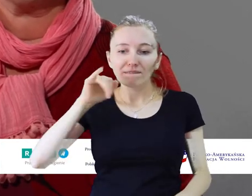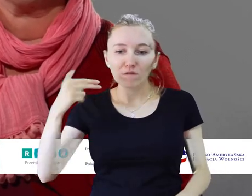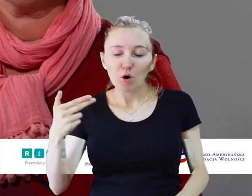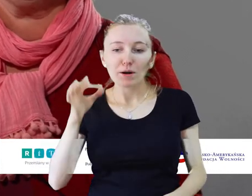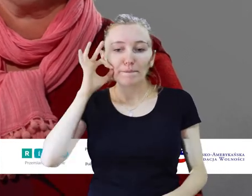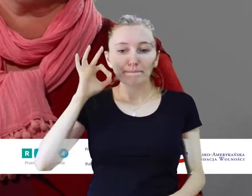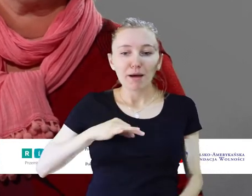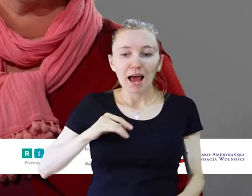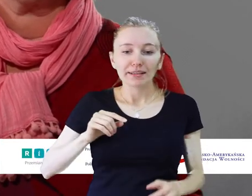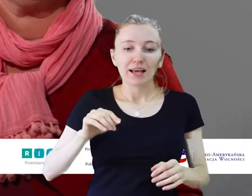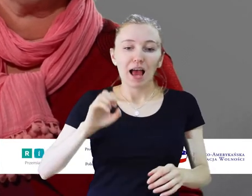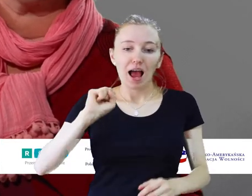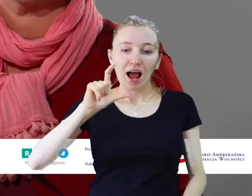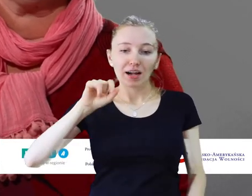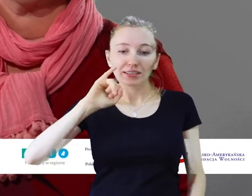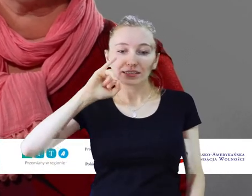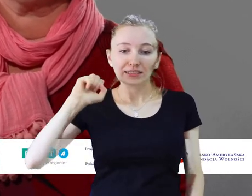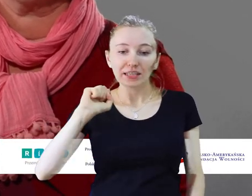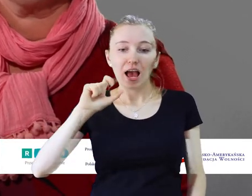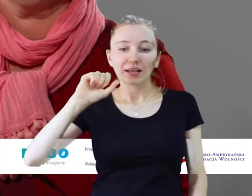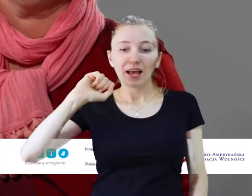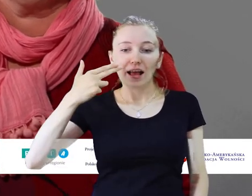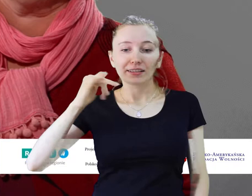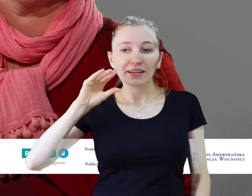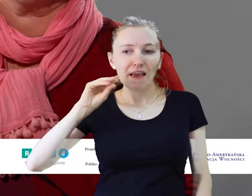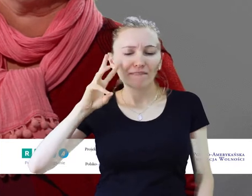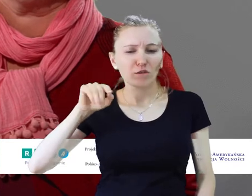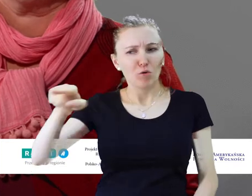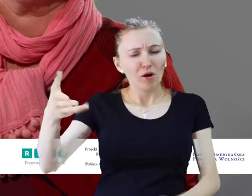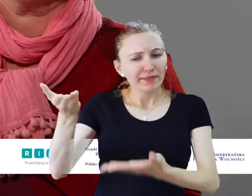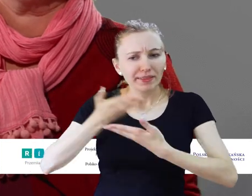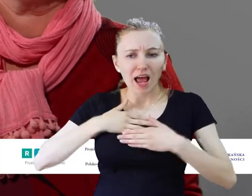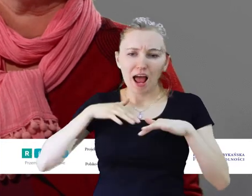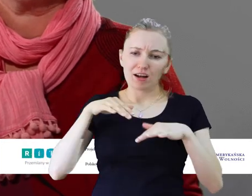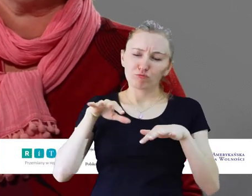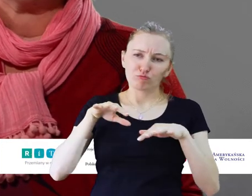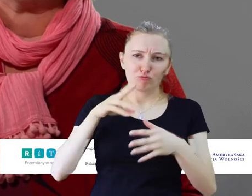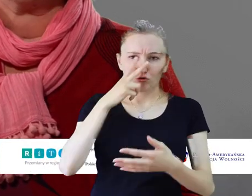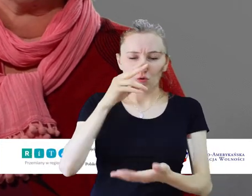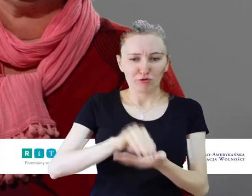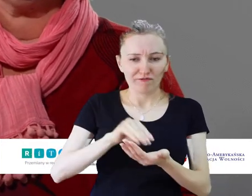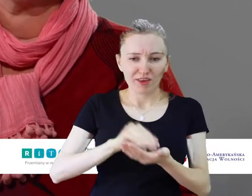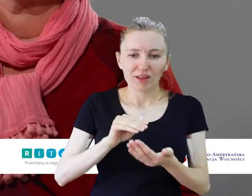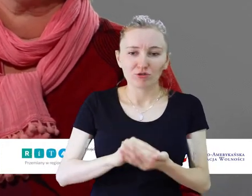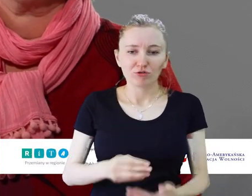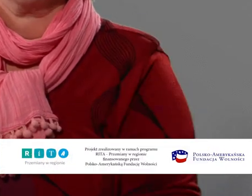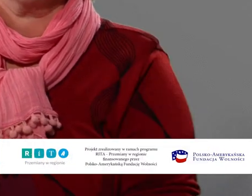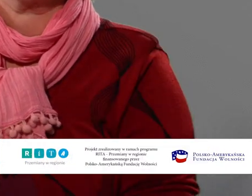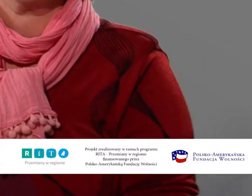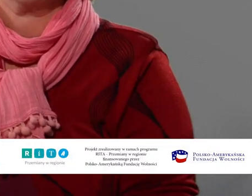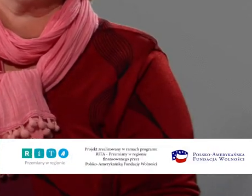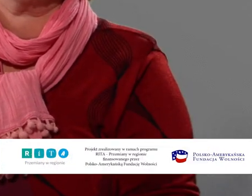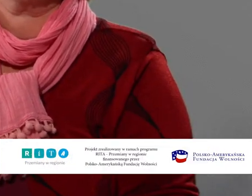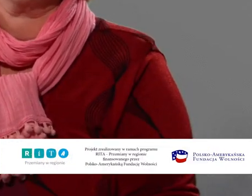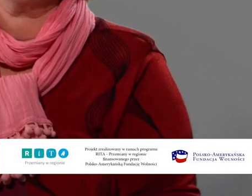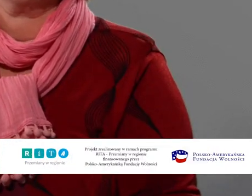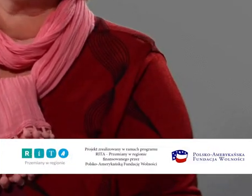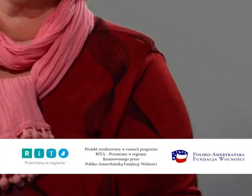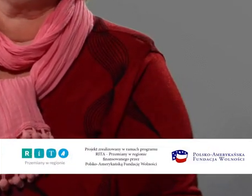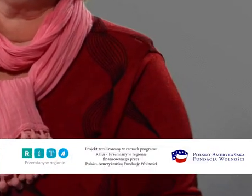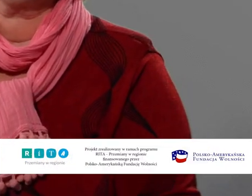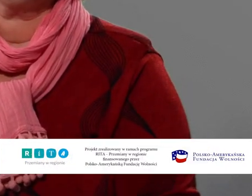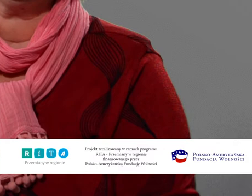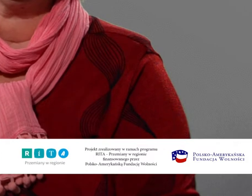wystarczającym dyrektorami wszeletki, Alicii Jankewicz, presidentem